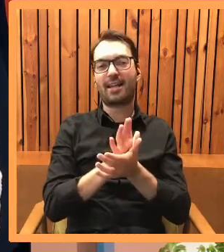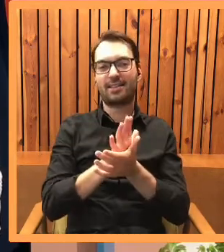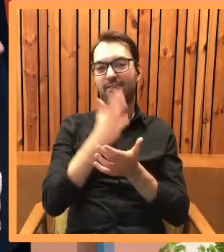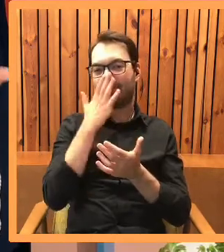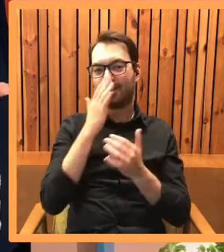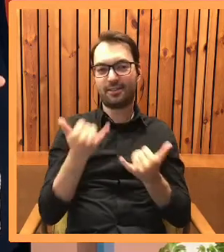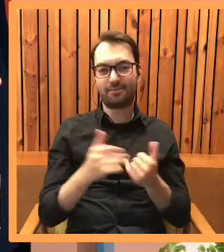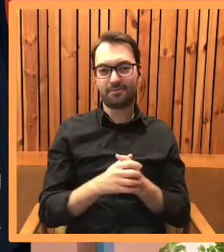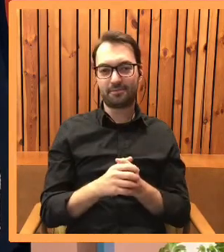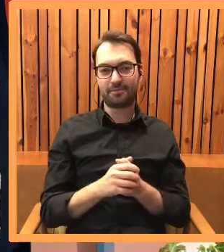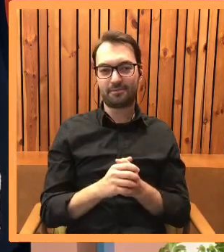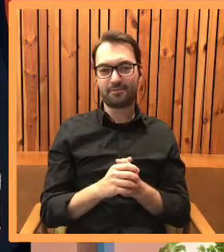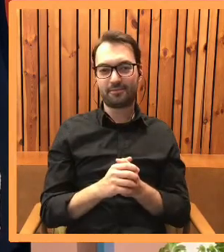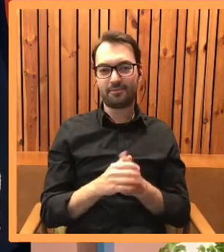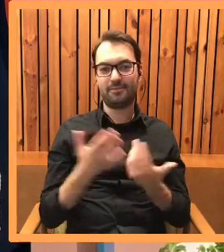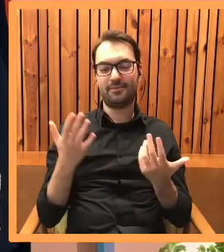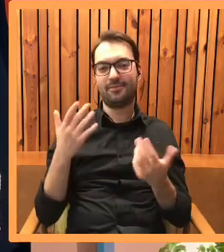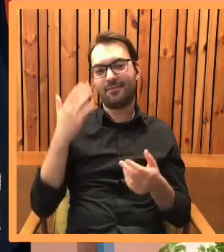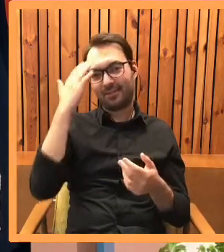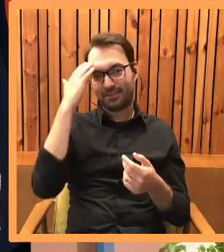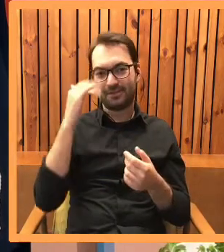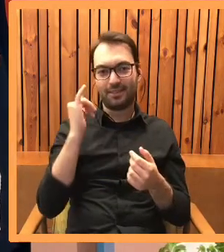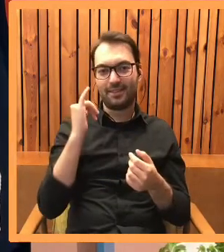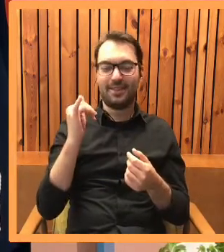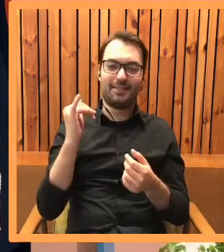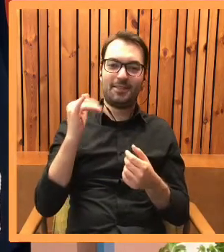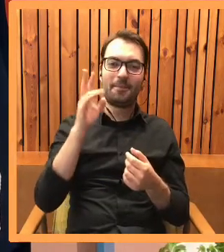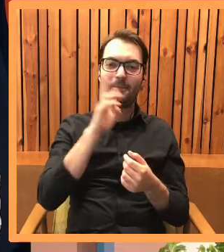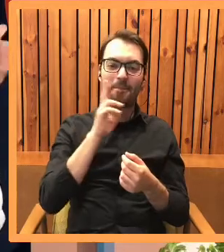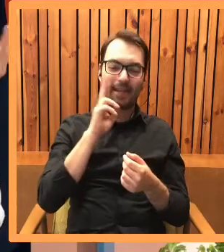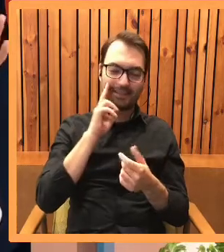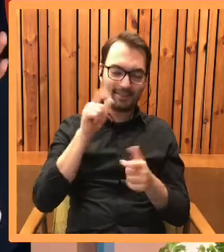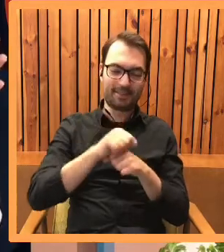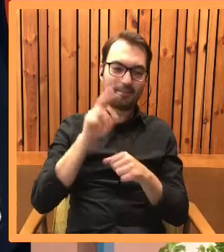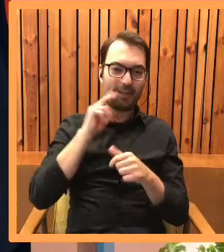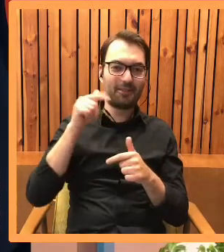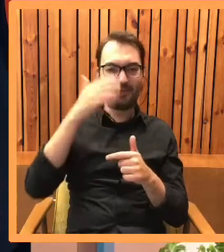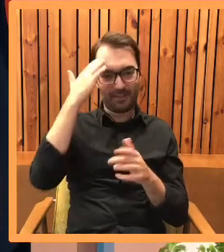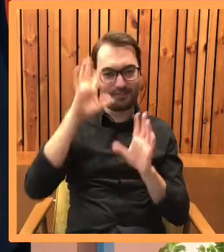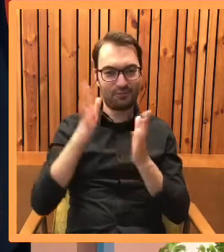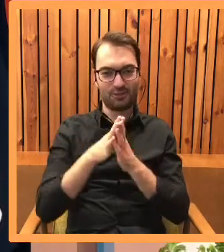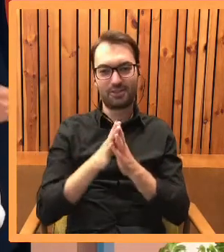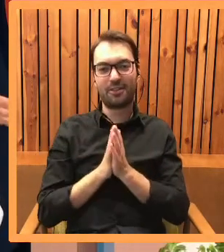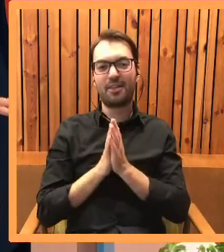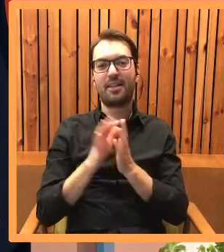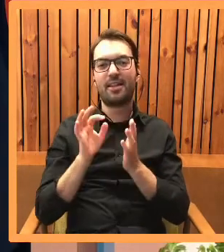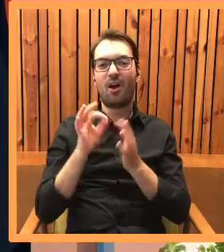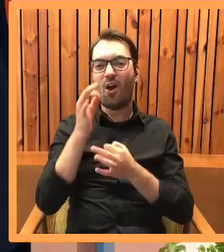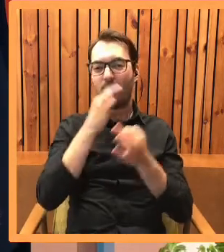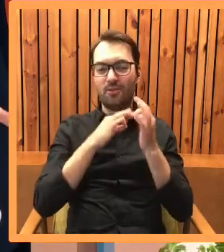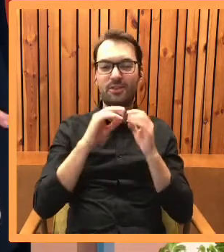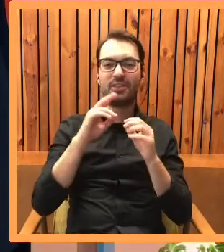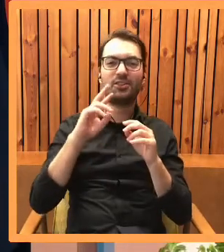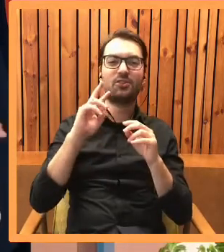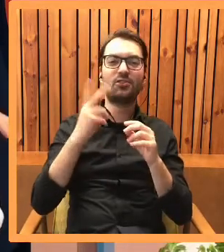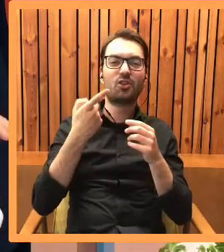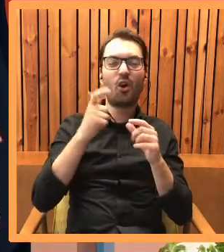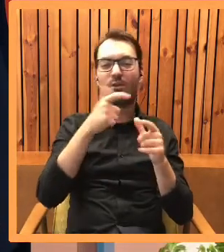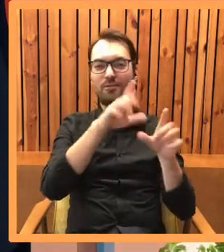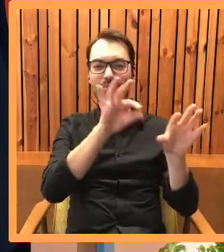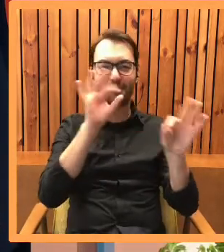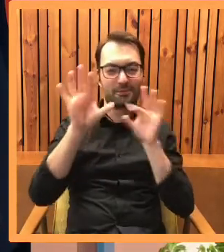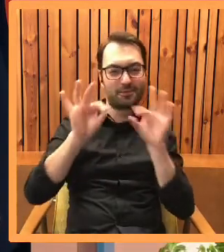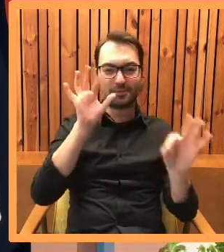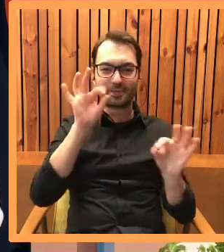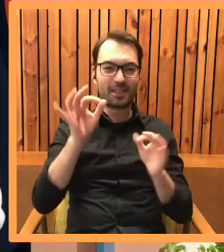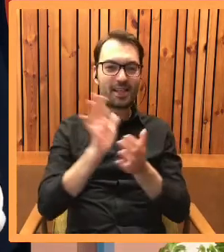No bo kogo mogę o to zapytać, jeżeli nie jego literacką matkę? Powiedziałaś już troszeczkę o tym, co wzięłaś charakterologicznie z Miszy